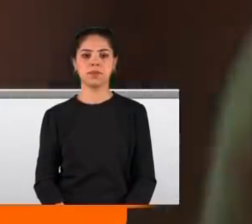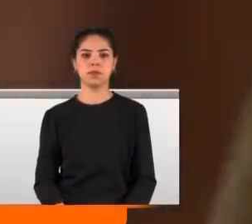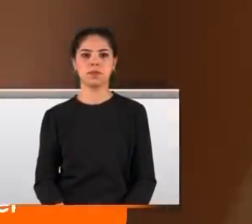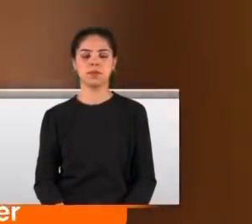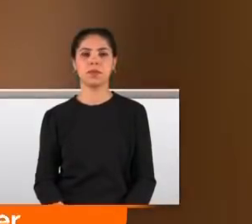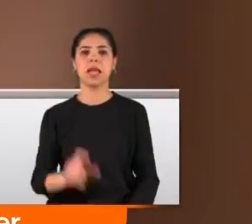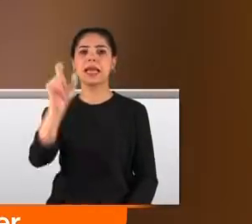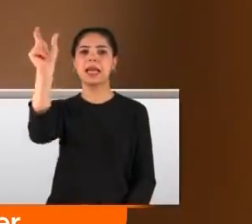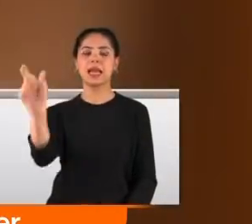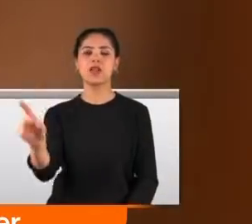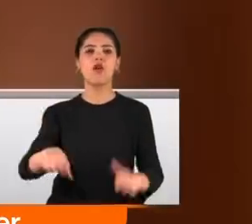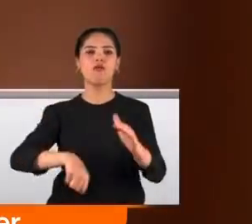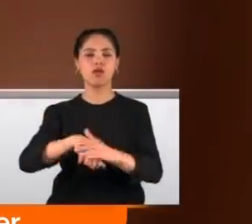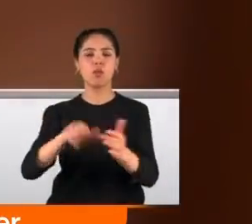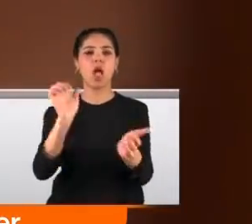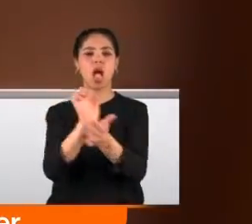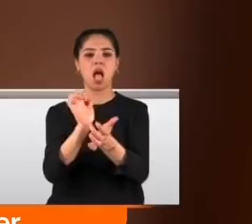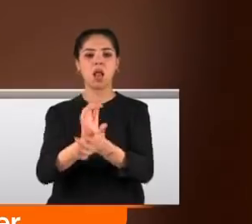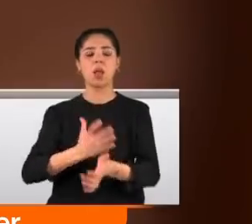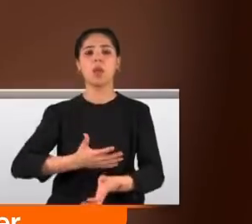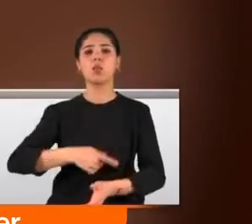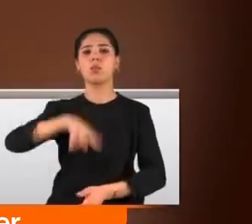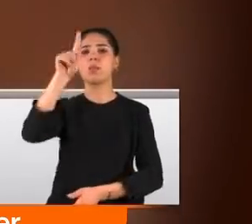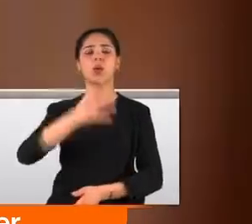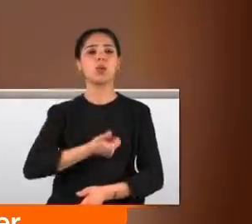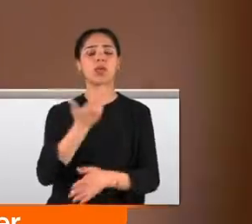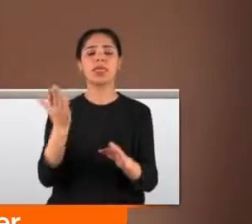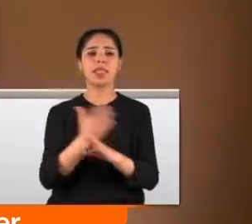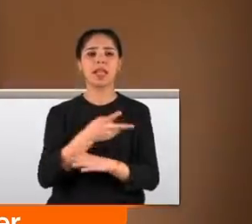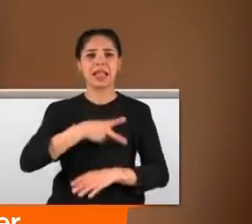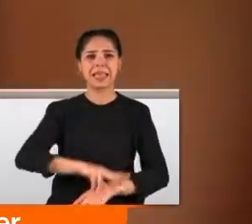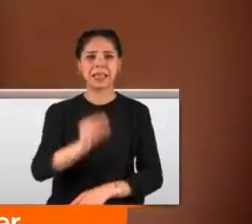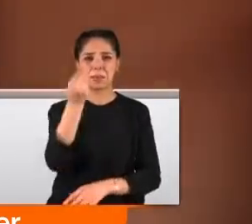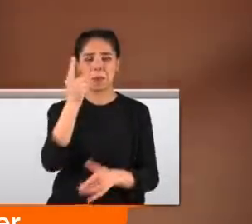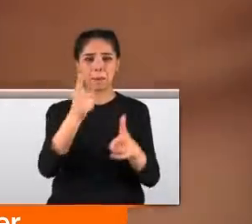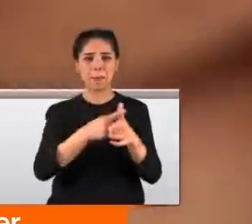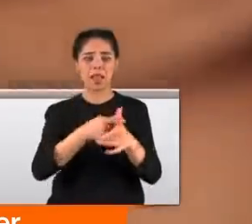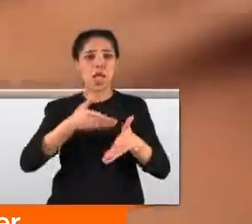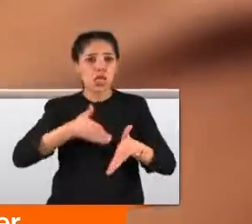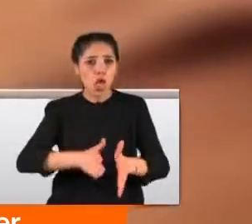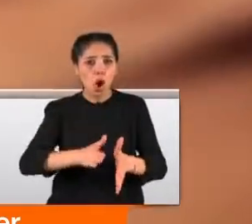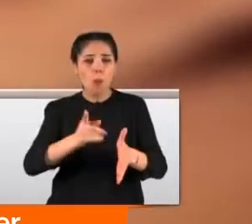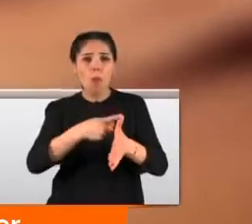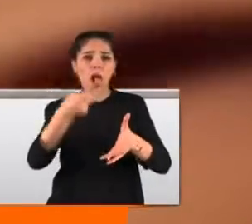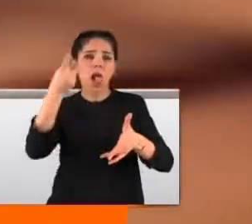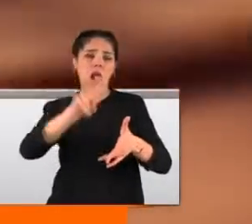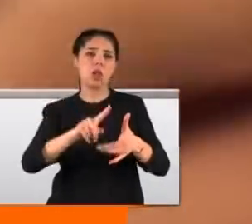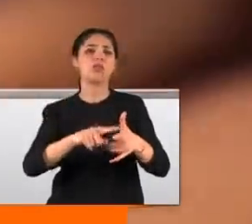Cristiano Ronaldo ve ailesi yasta. İkiz bebeklerinden biri doğum sırasında hayatını kaybetti.